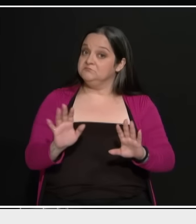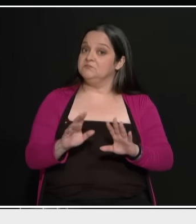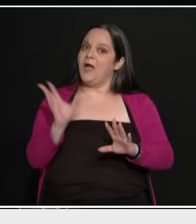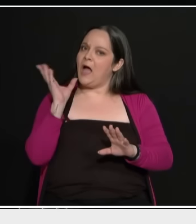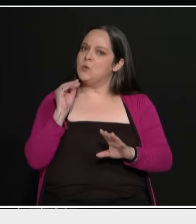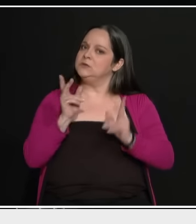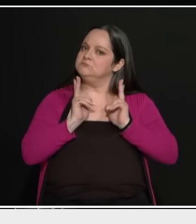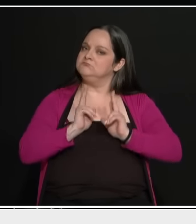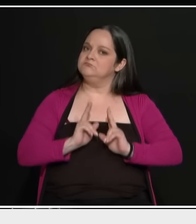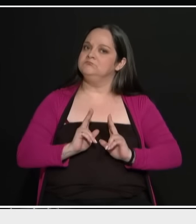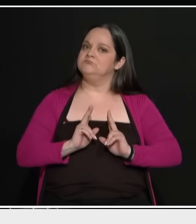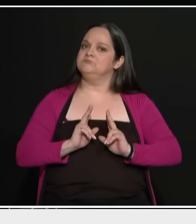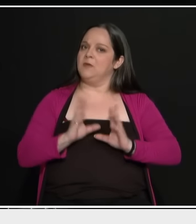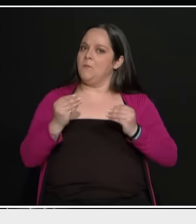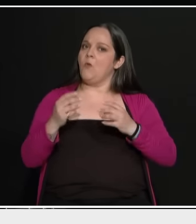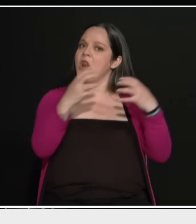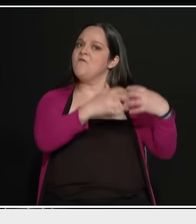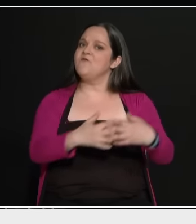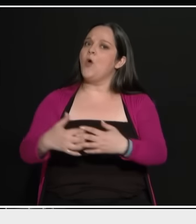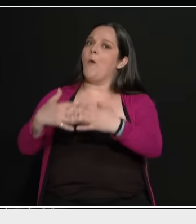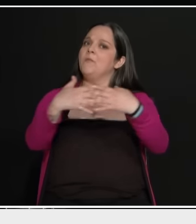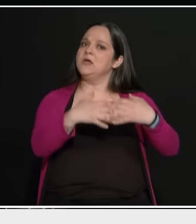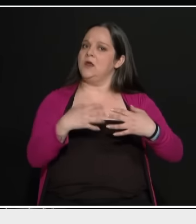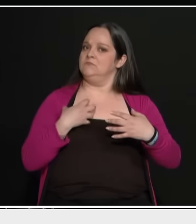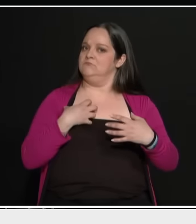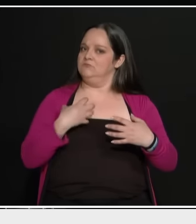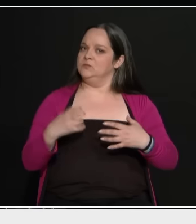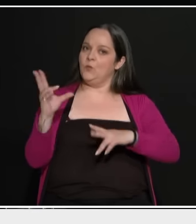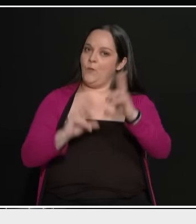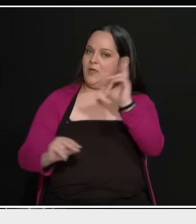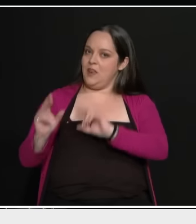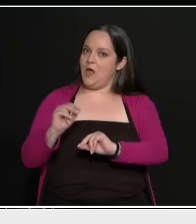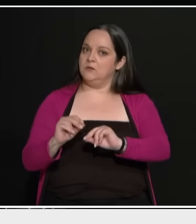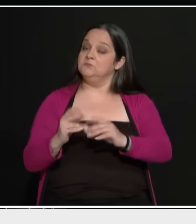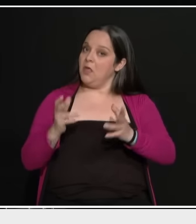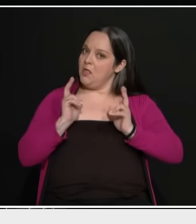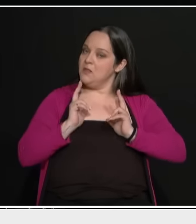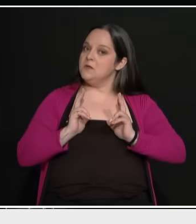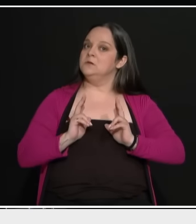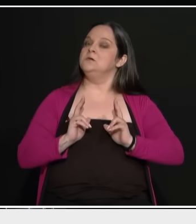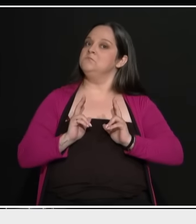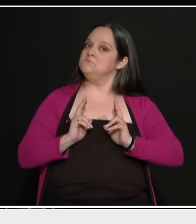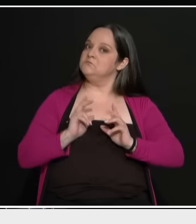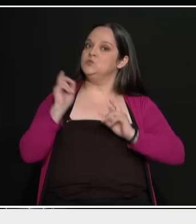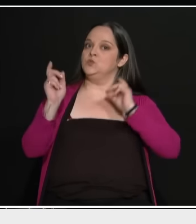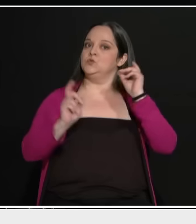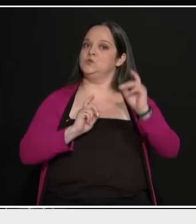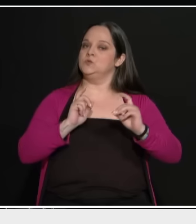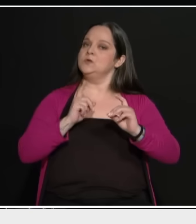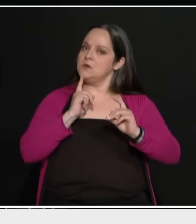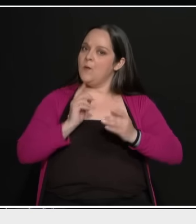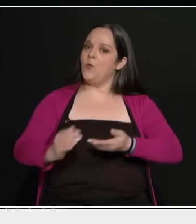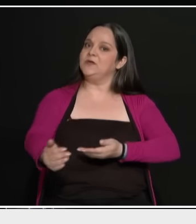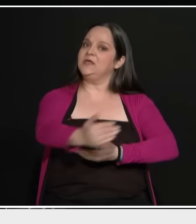με μεγάλη ευχαρίστηση, πολλοί βιομήχανοι με τους οποίους ομιλώ, ακούνε με μεγάλη ευχαρίστηση να δώσω από τα